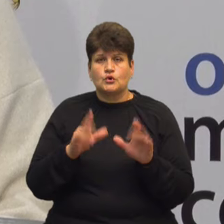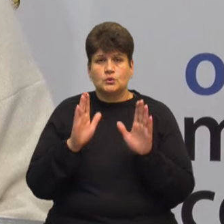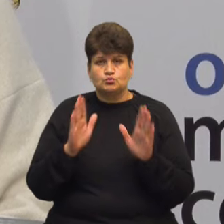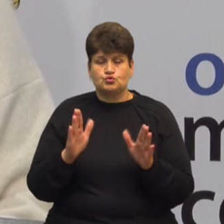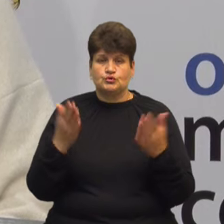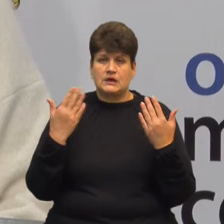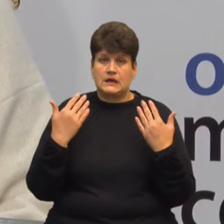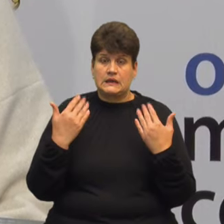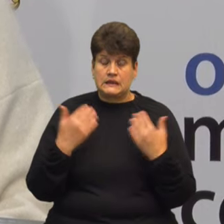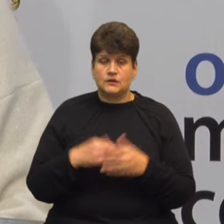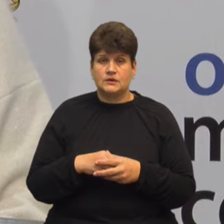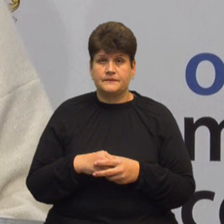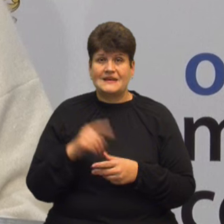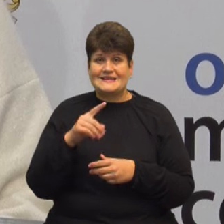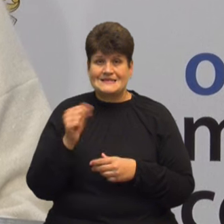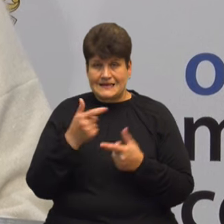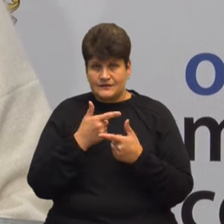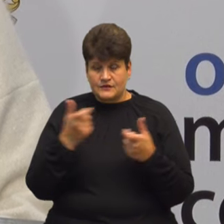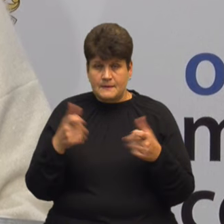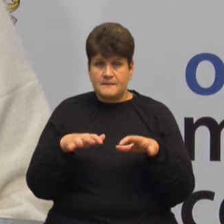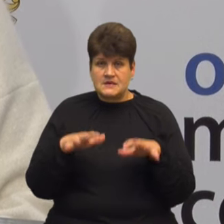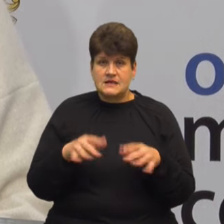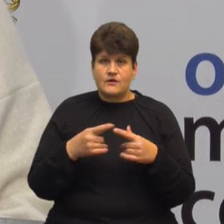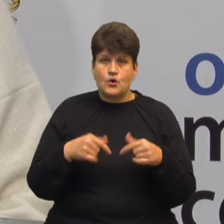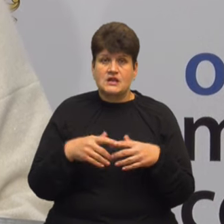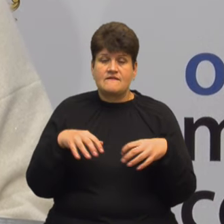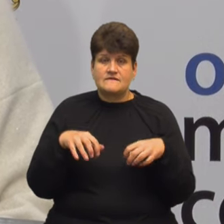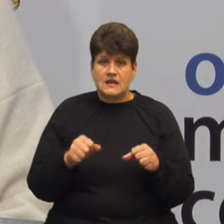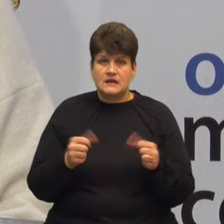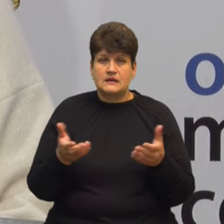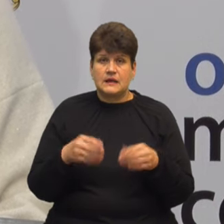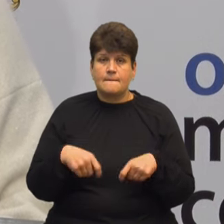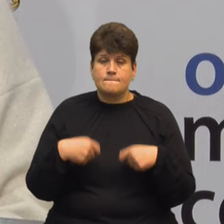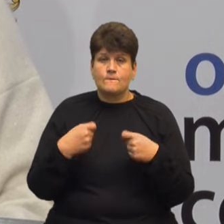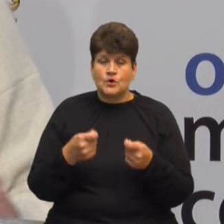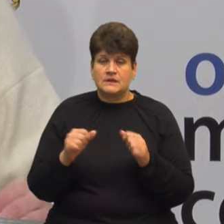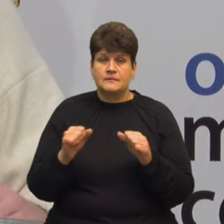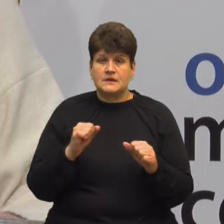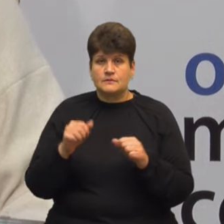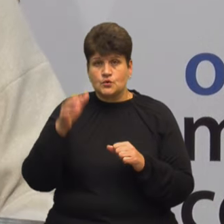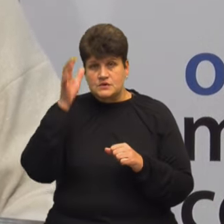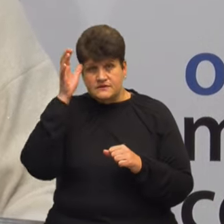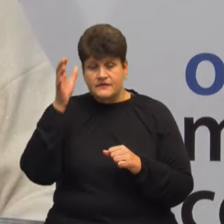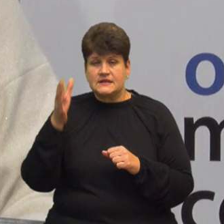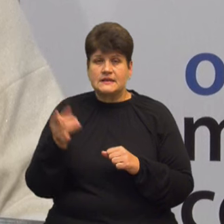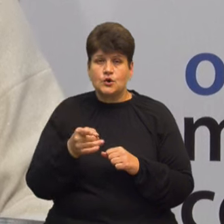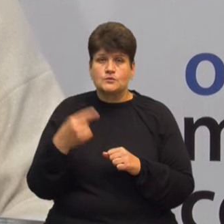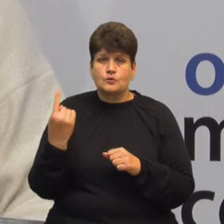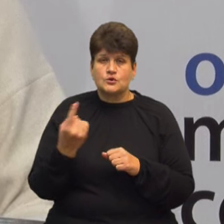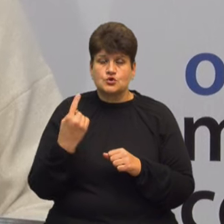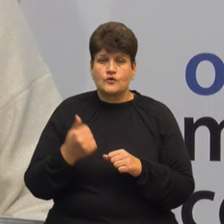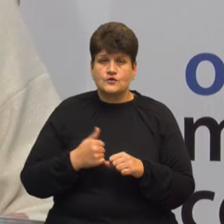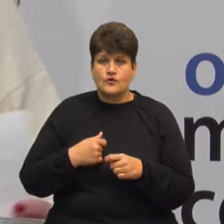За інформацією місцевих органів влади, яка подана до Департаменту освіти і науки Тренлопівської обласної